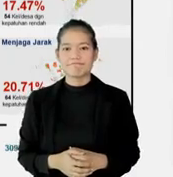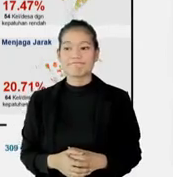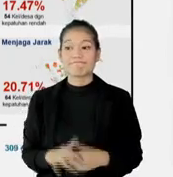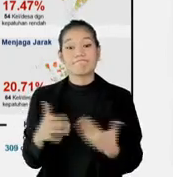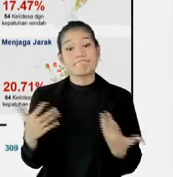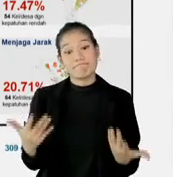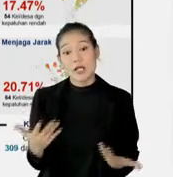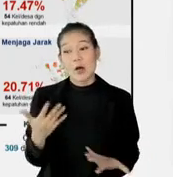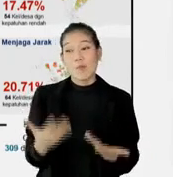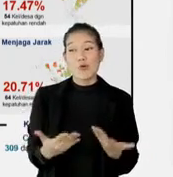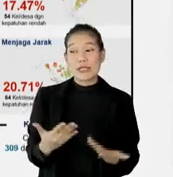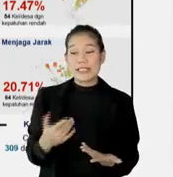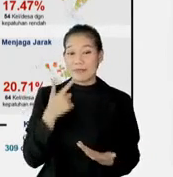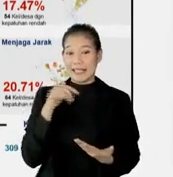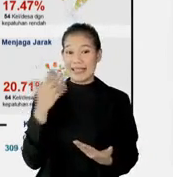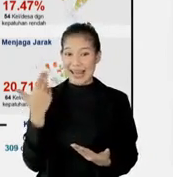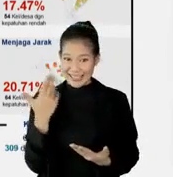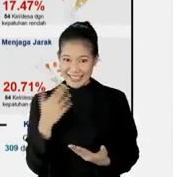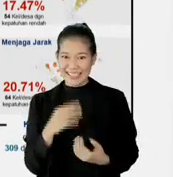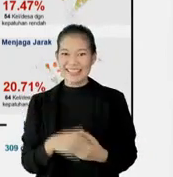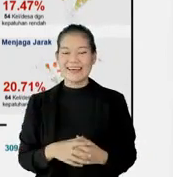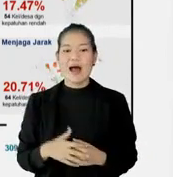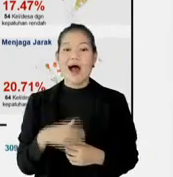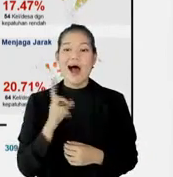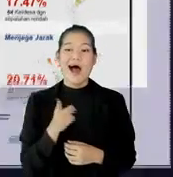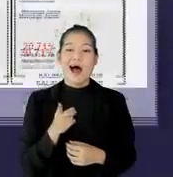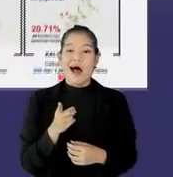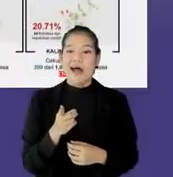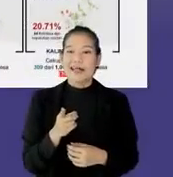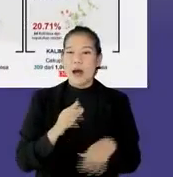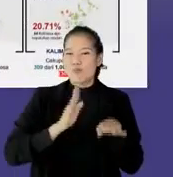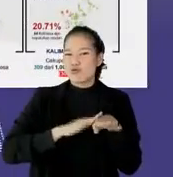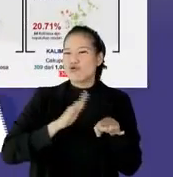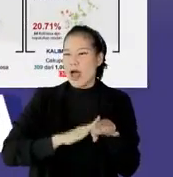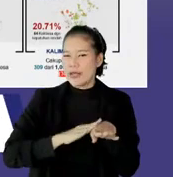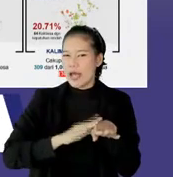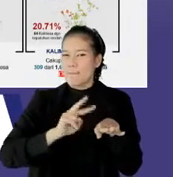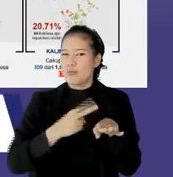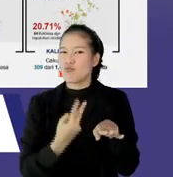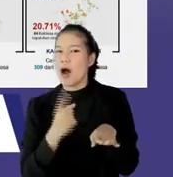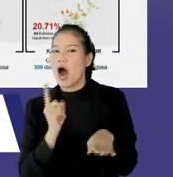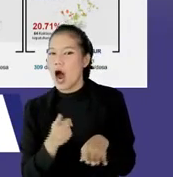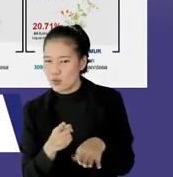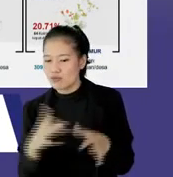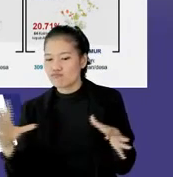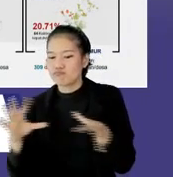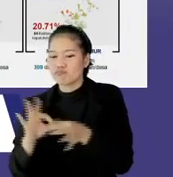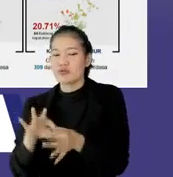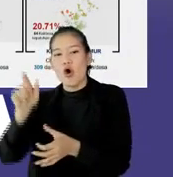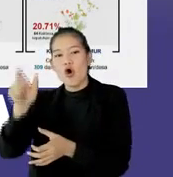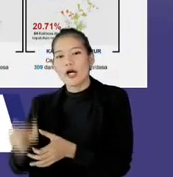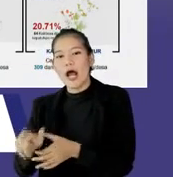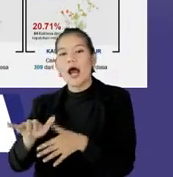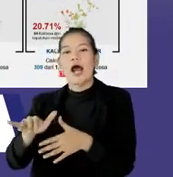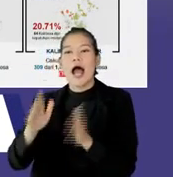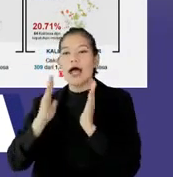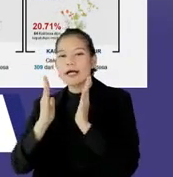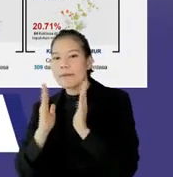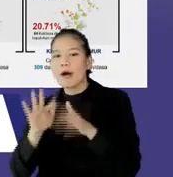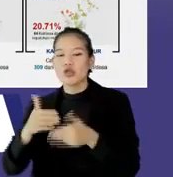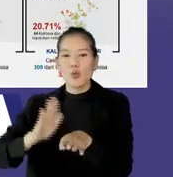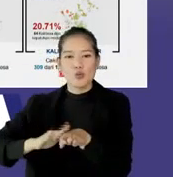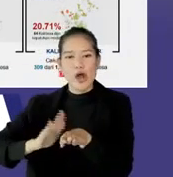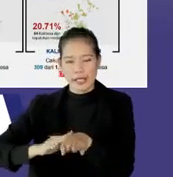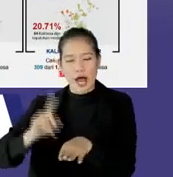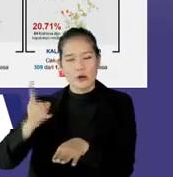Ya, bisa jadi karena tadi, ada tradisi yang harus dirubah, menggalindin tokoh masyarakat, tokoh agama, ini tetap